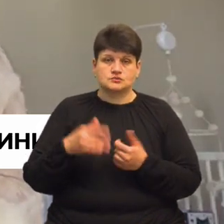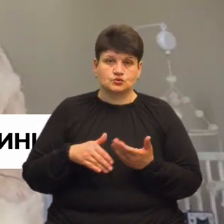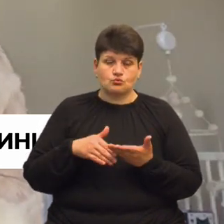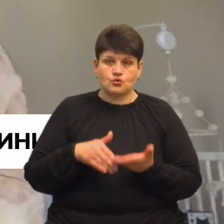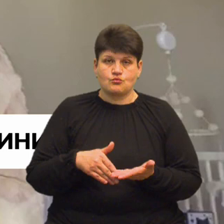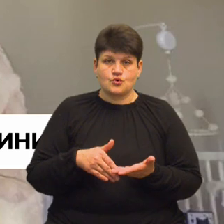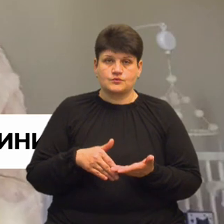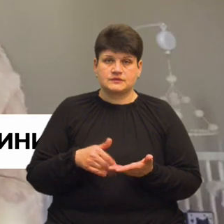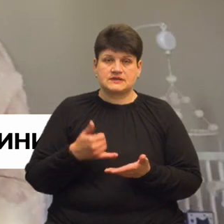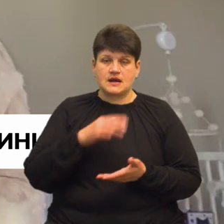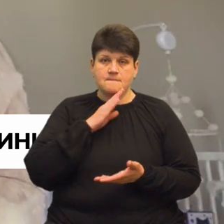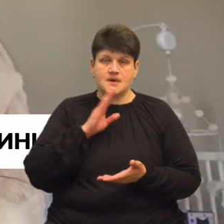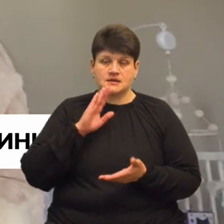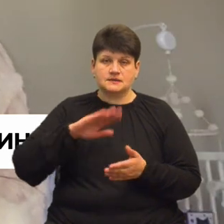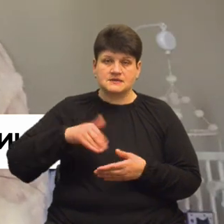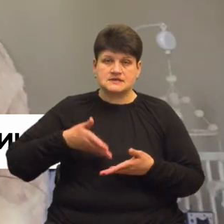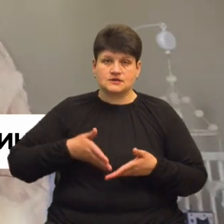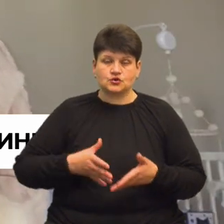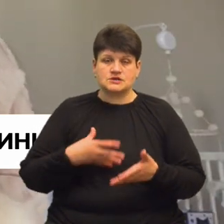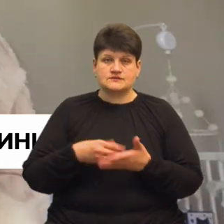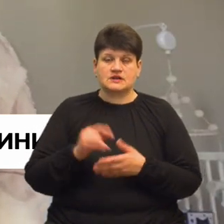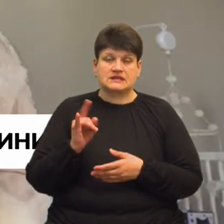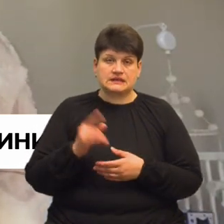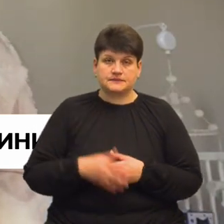для матері після народження своєї дитини.